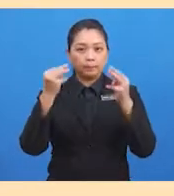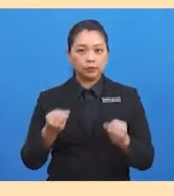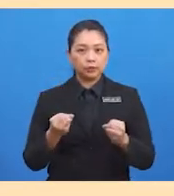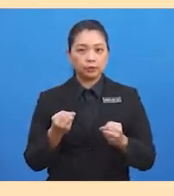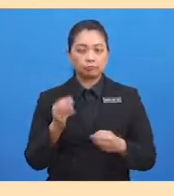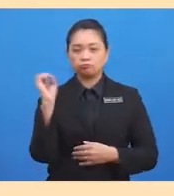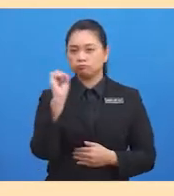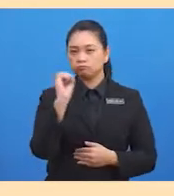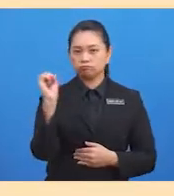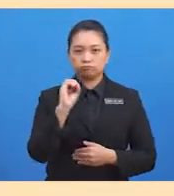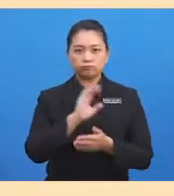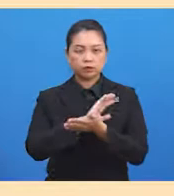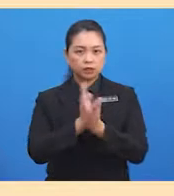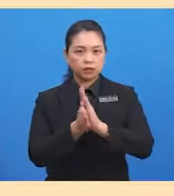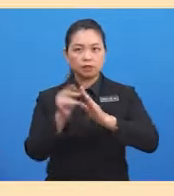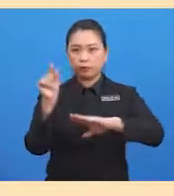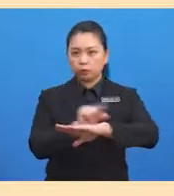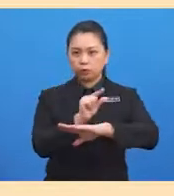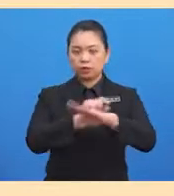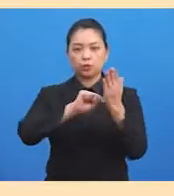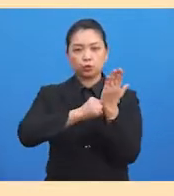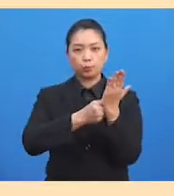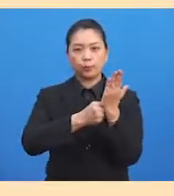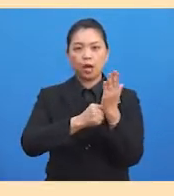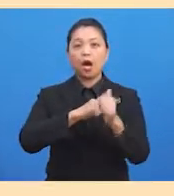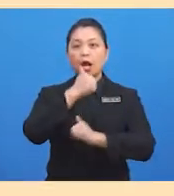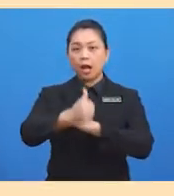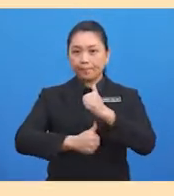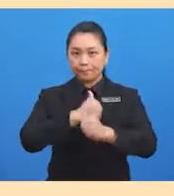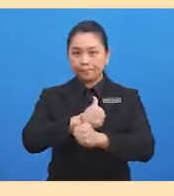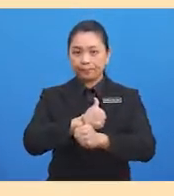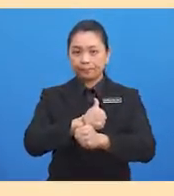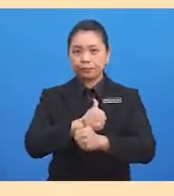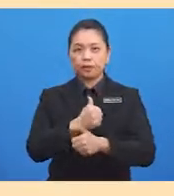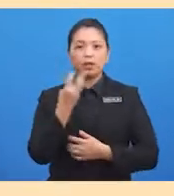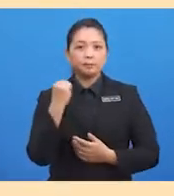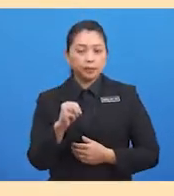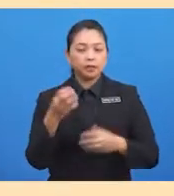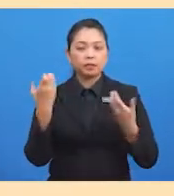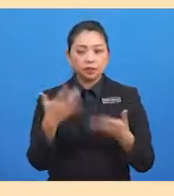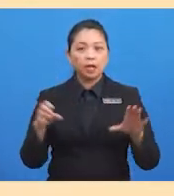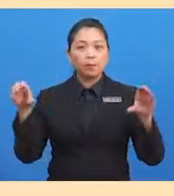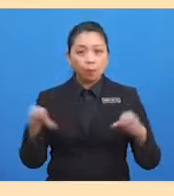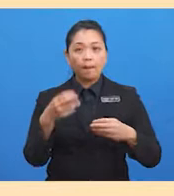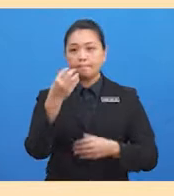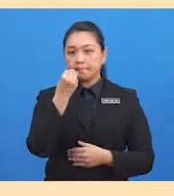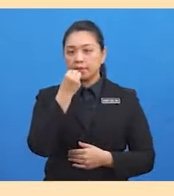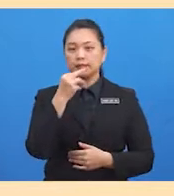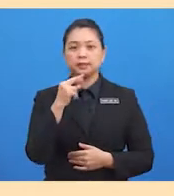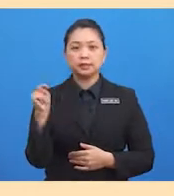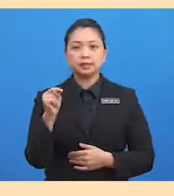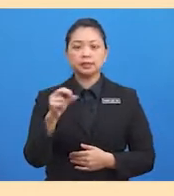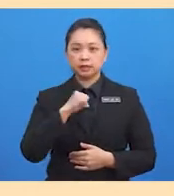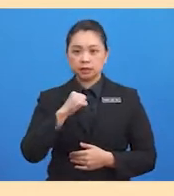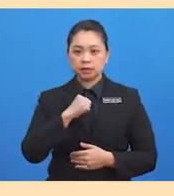sumber alam. Manusia zaman neolitik telah menghasilkan makanan dan menjalankan kegiatan pertanian